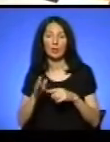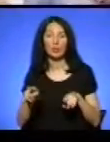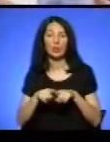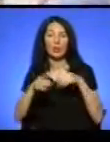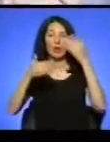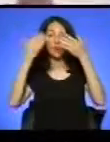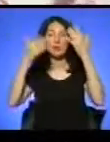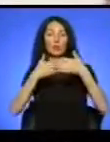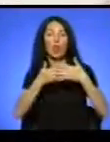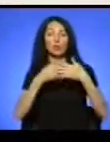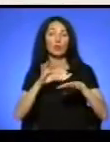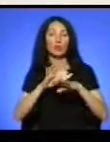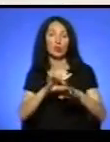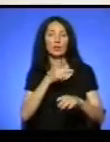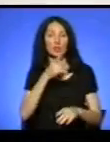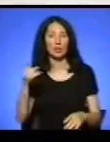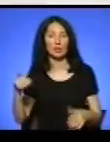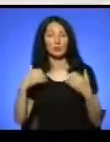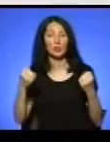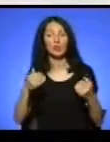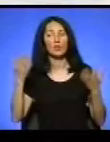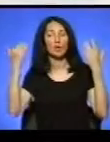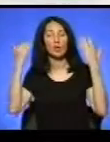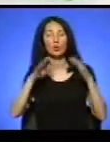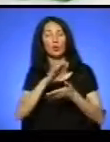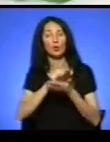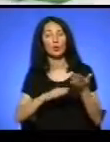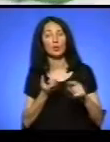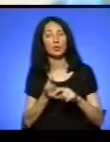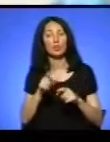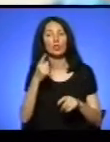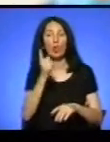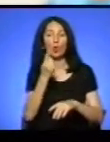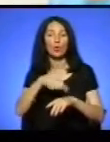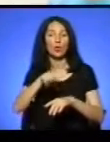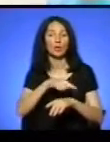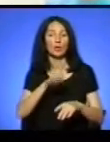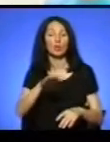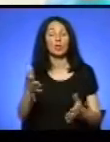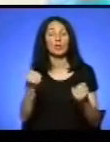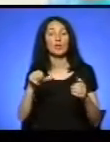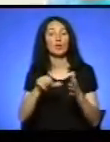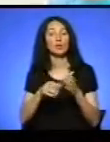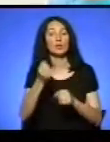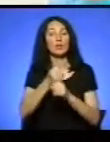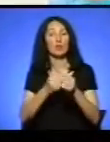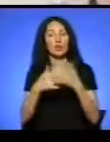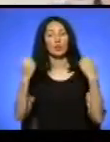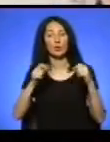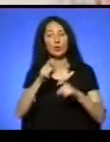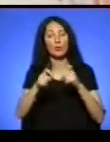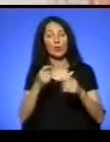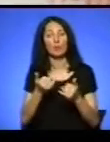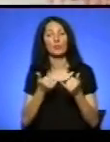свій час. Спортивні канікули тривали понад годину. Діти взяли участь в естафетах, оздоровчих забігах, на наймолодших